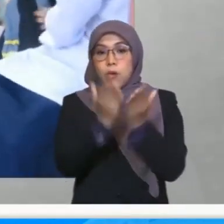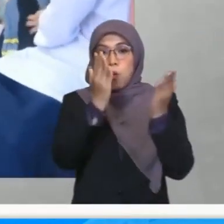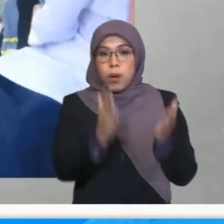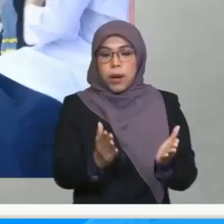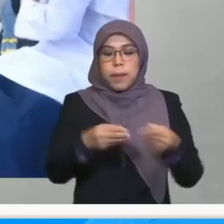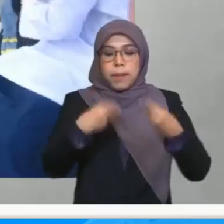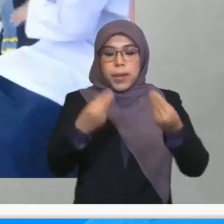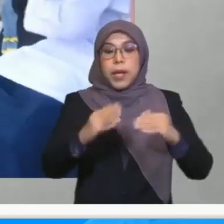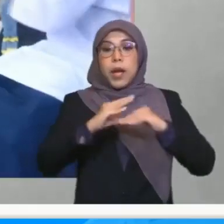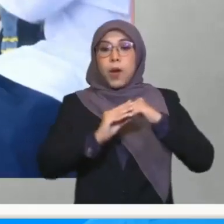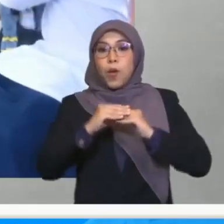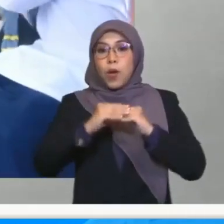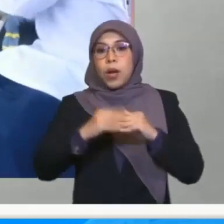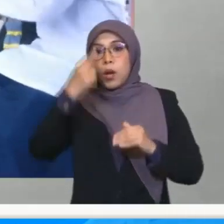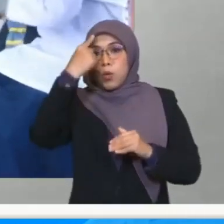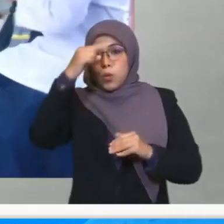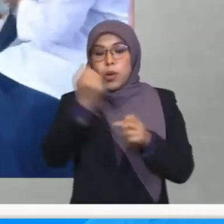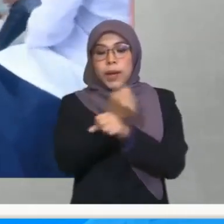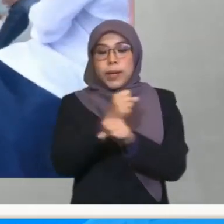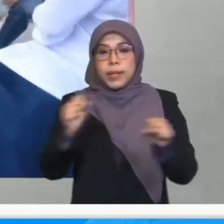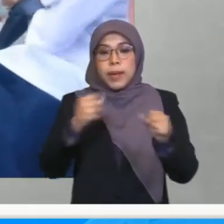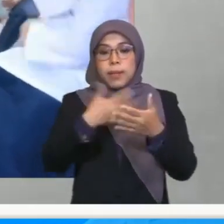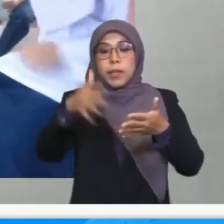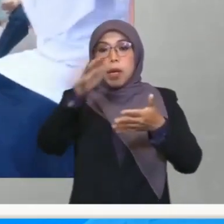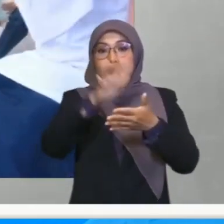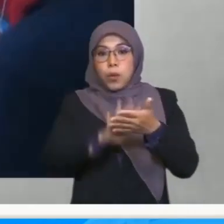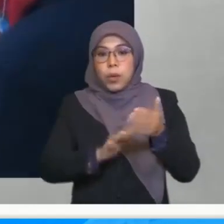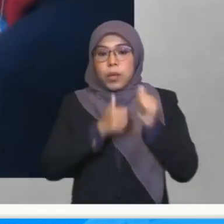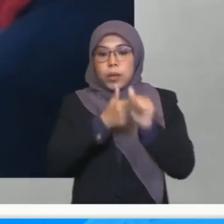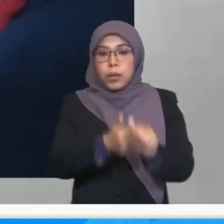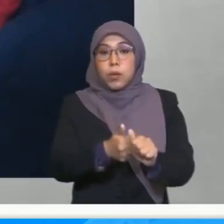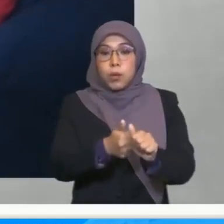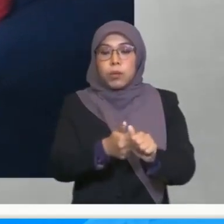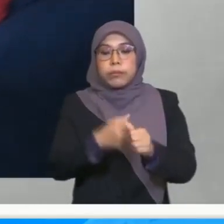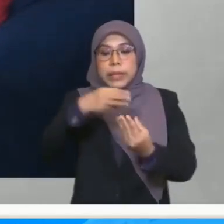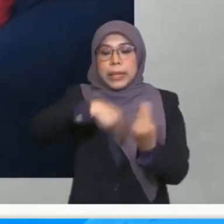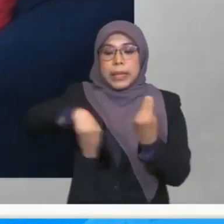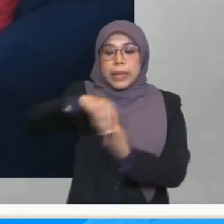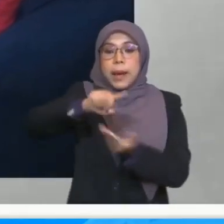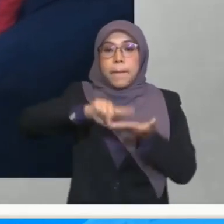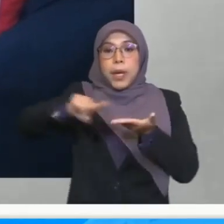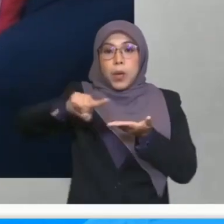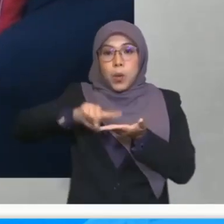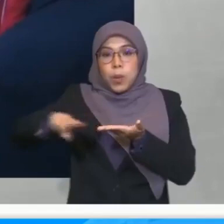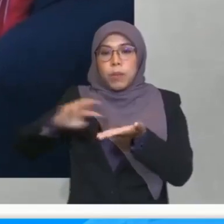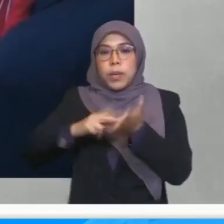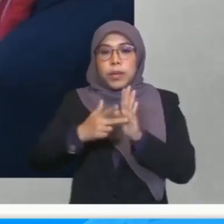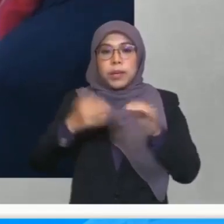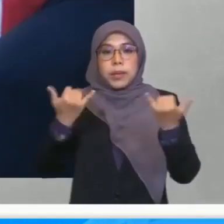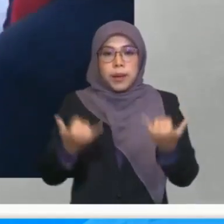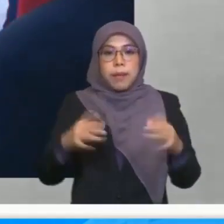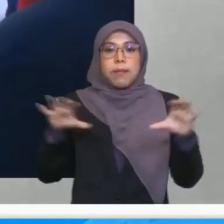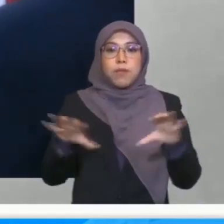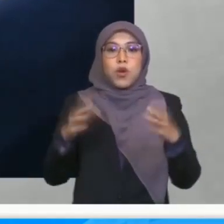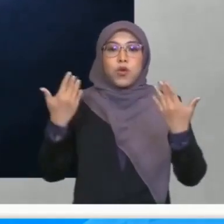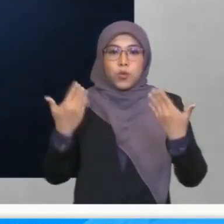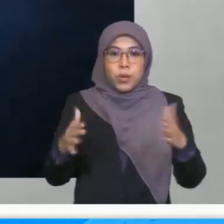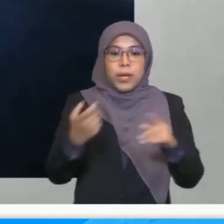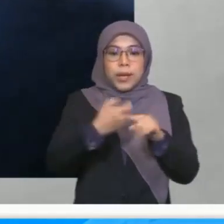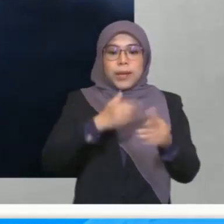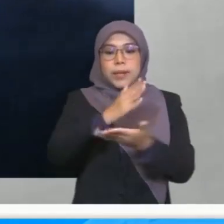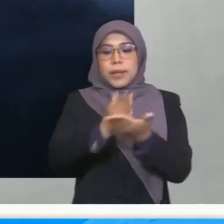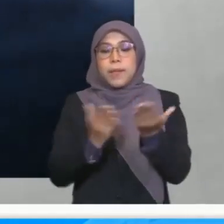akan diberi kelonggaran untuk menyediakan jadual waktu mengikut kitaran minggu sebagaimana yang sedang dilaksanakan oleh